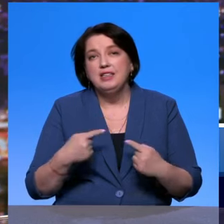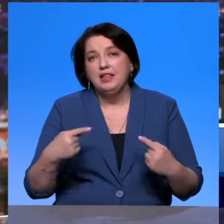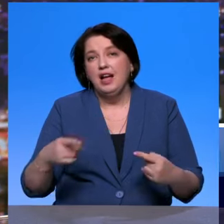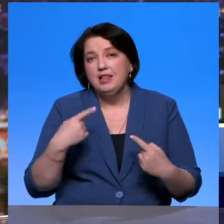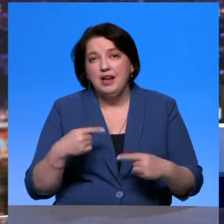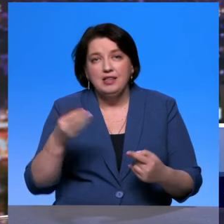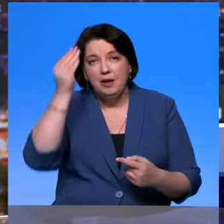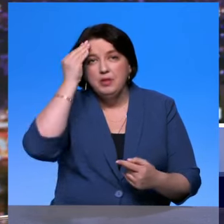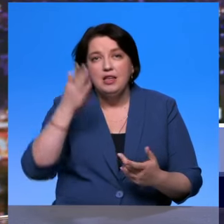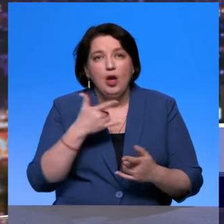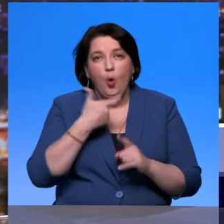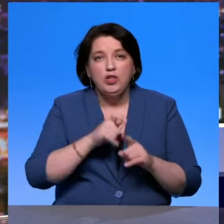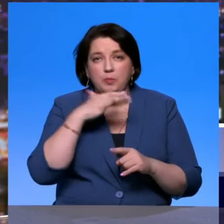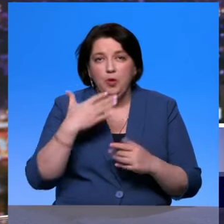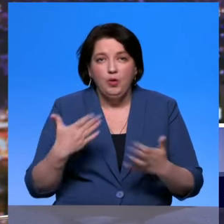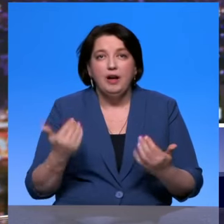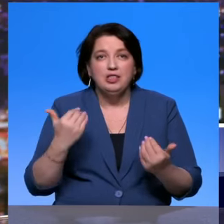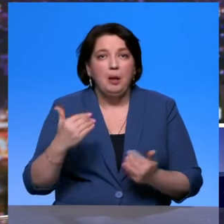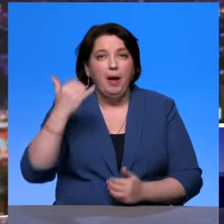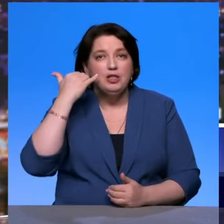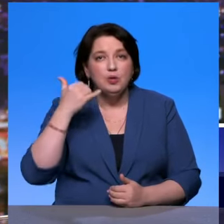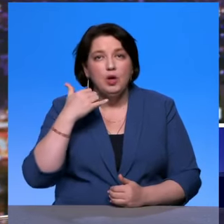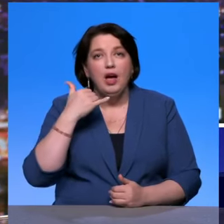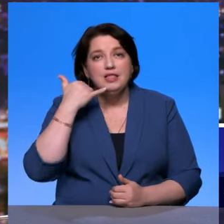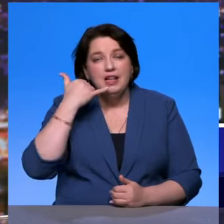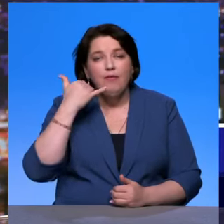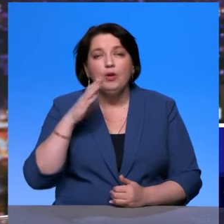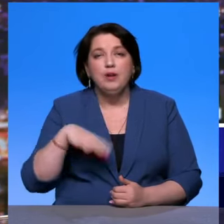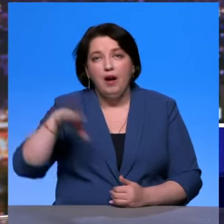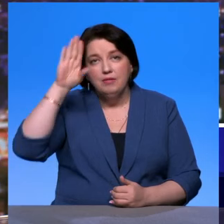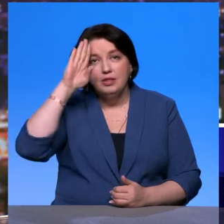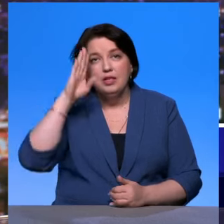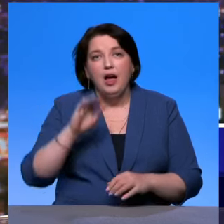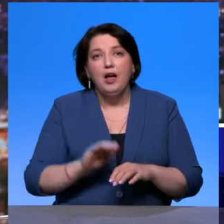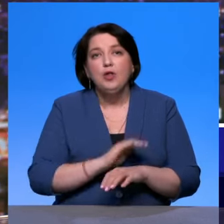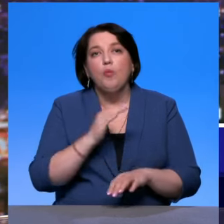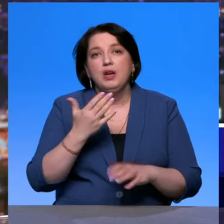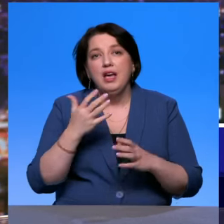наш зритель из Пскова. Валерий, здравствуйте. Добрый вечер. Здравствуйте. Добрый вечер.